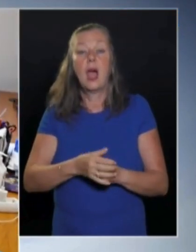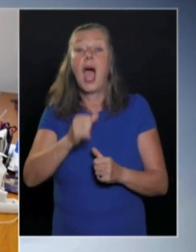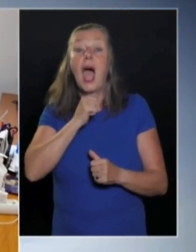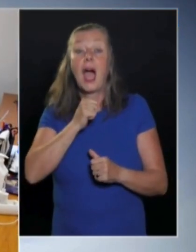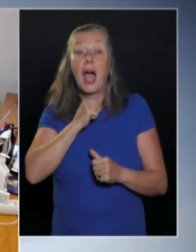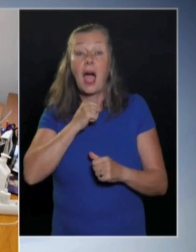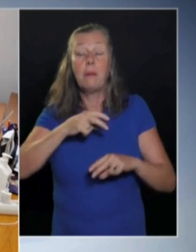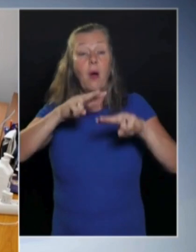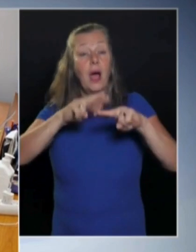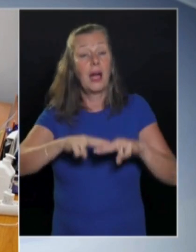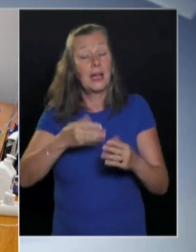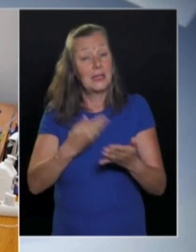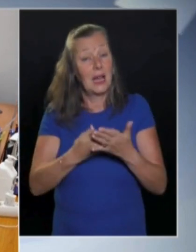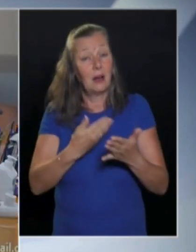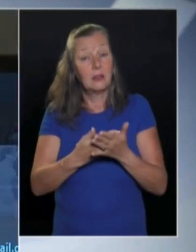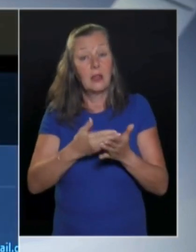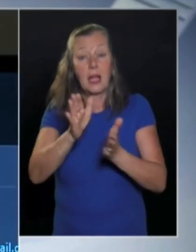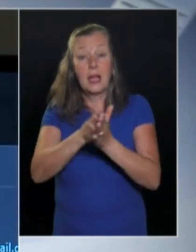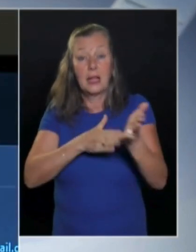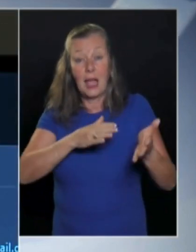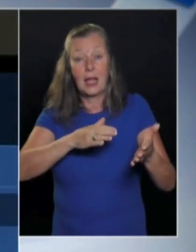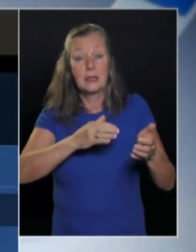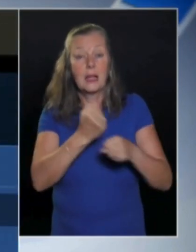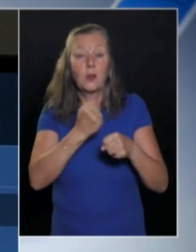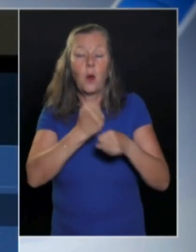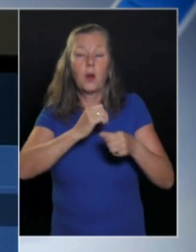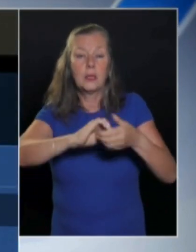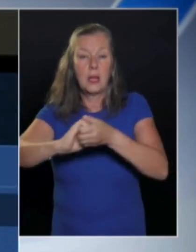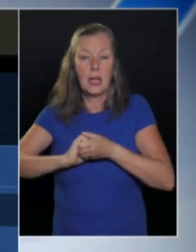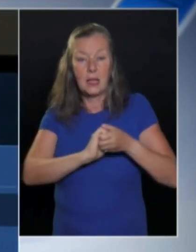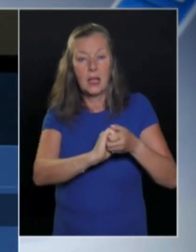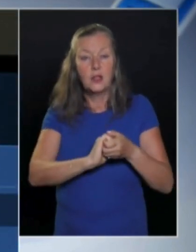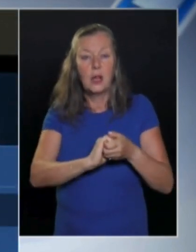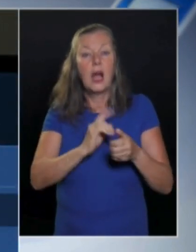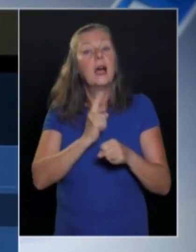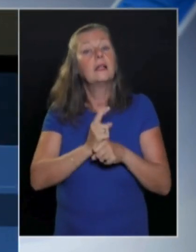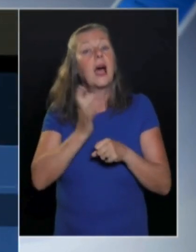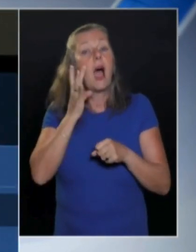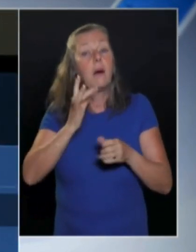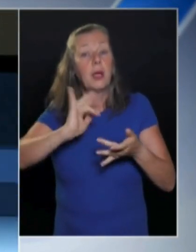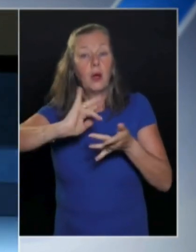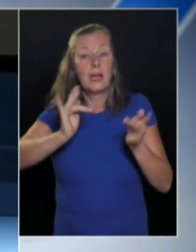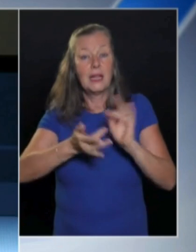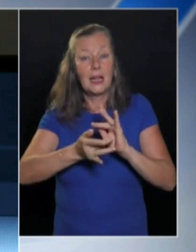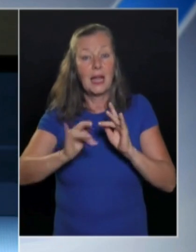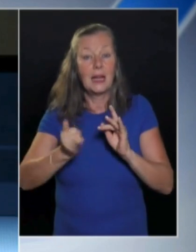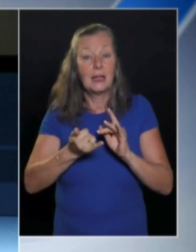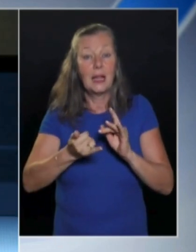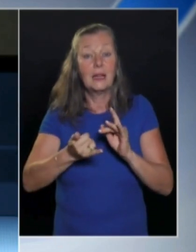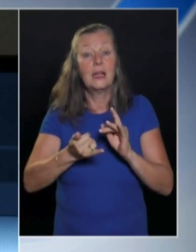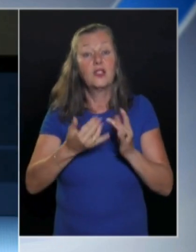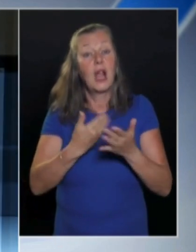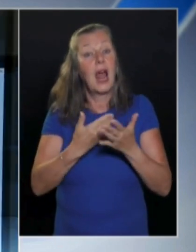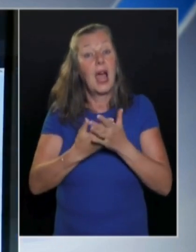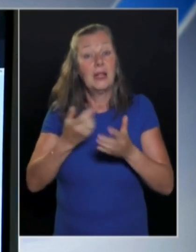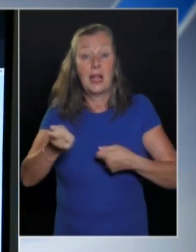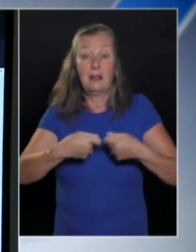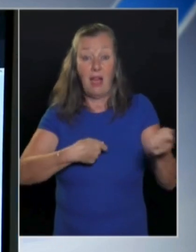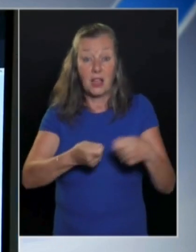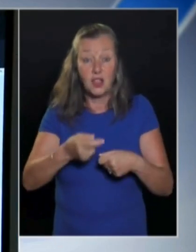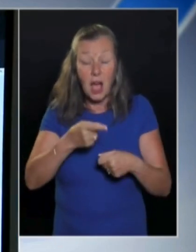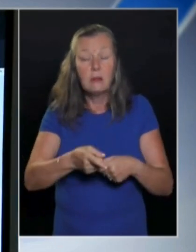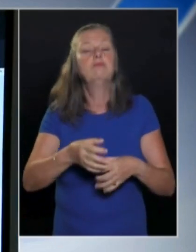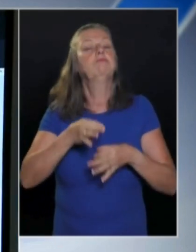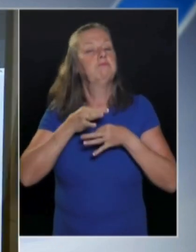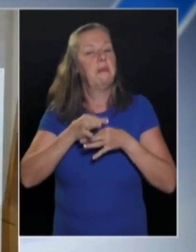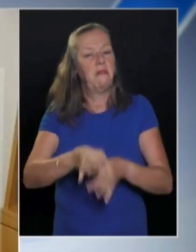Gábor rendszergazdaként kezdett el dolgozni az Egyesületnél. Amikor az interneten is elérhetővé vált a bolt, akkor